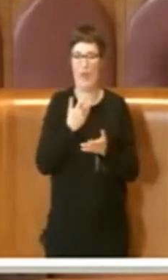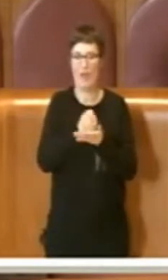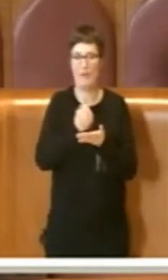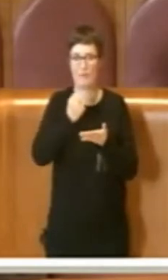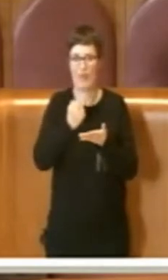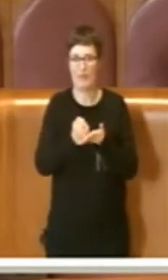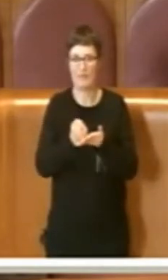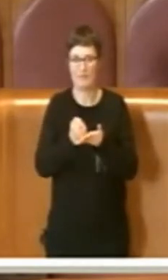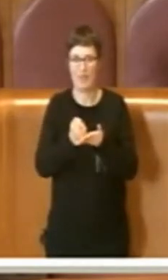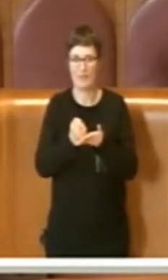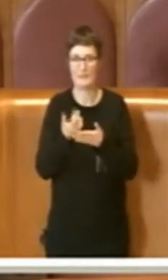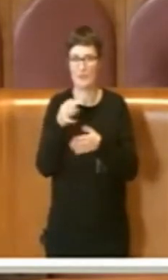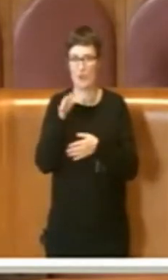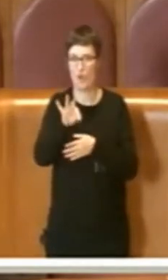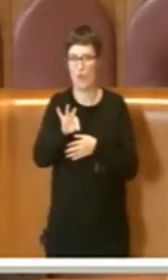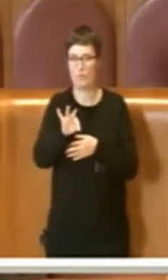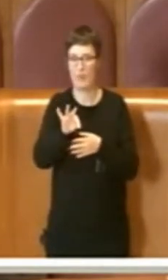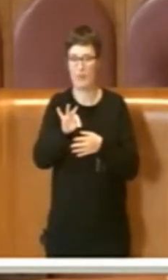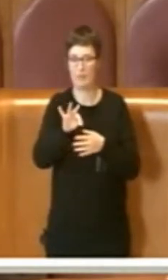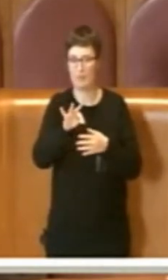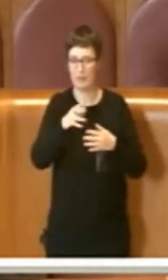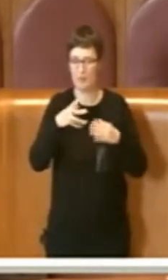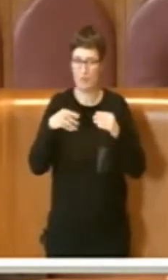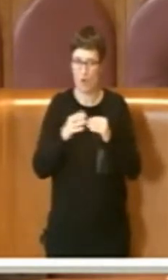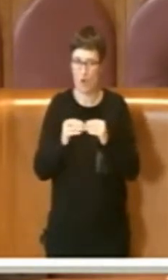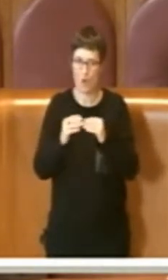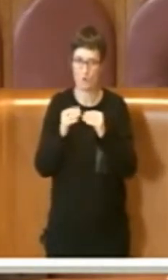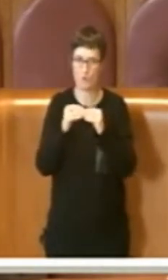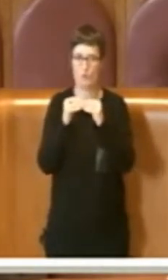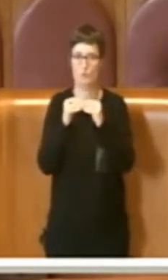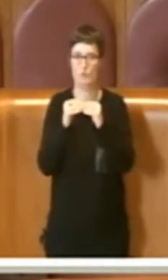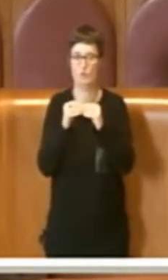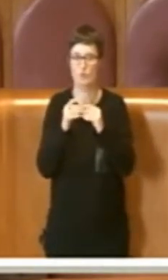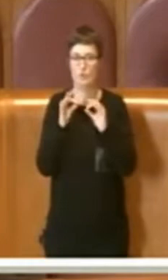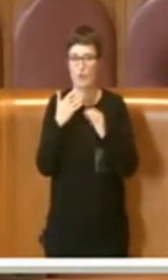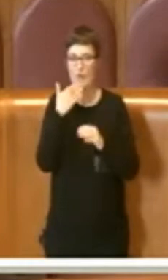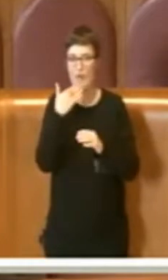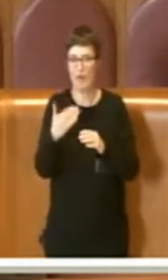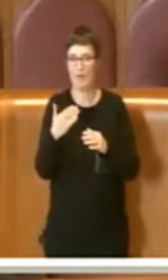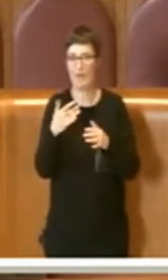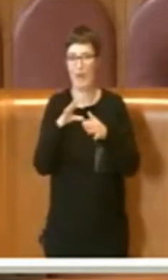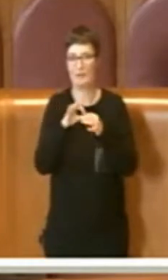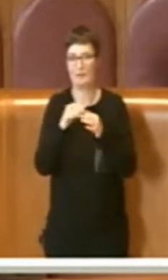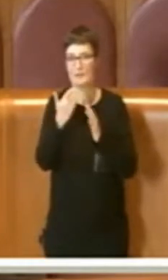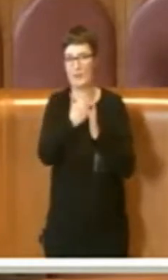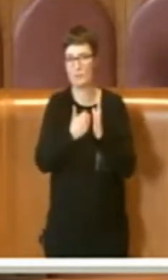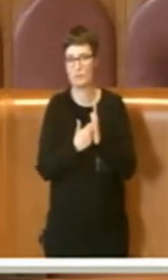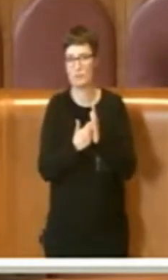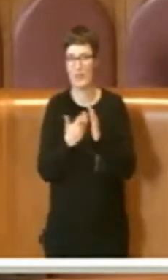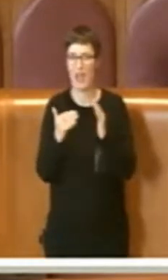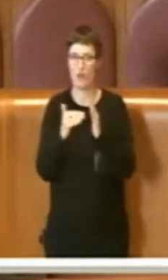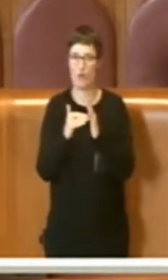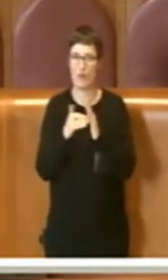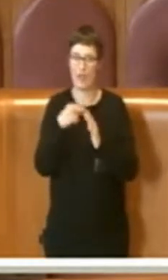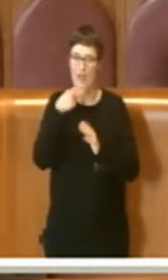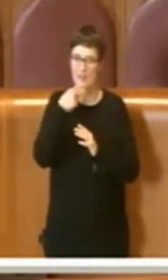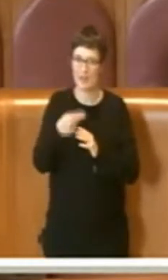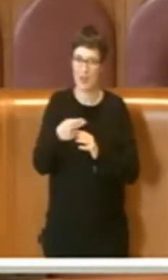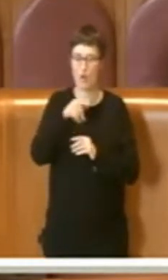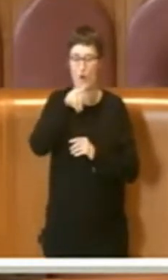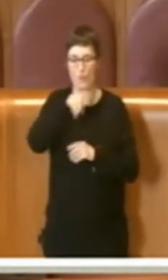cosiddetto piano casa e appunto anche altri oneri derivanti da un accordo di